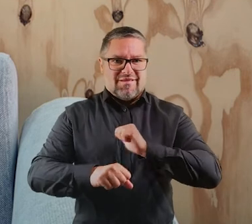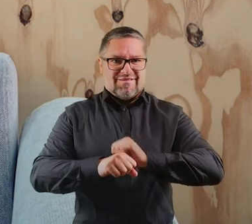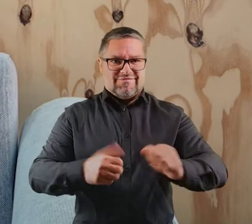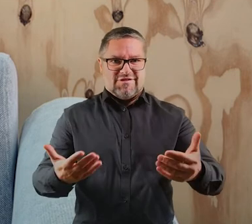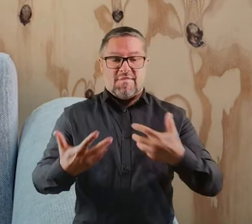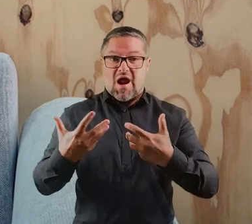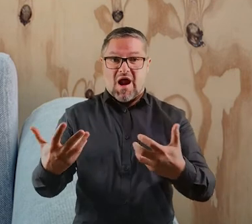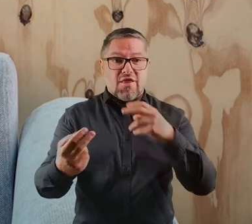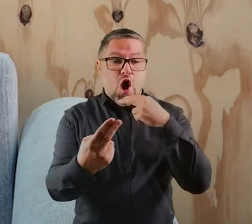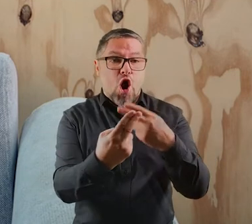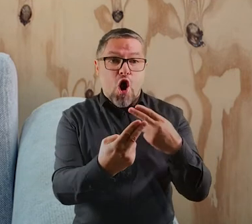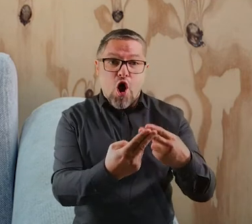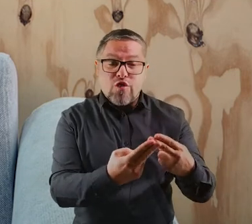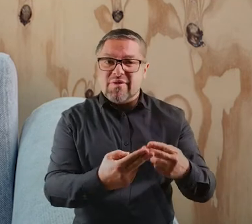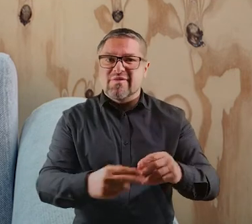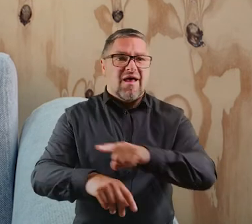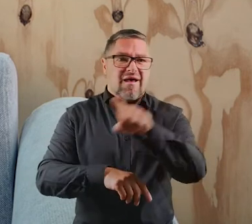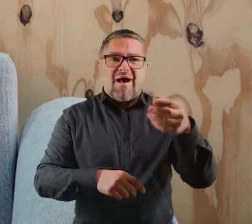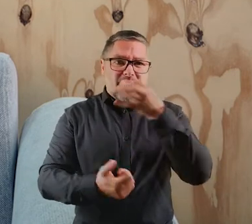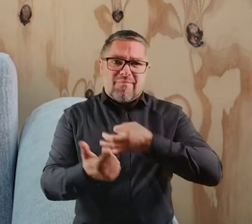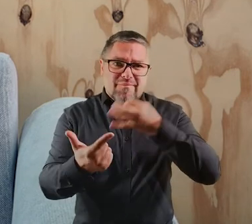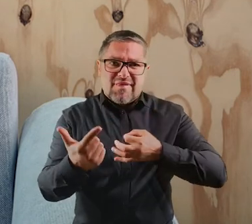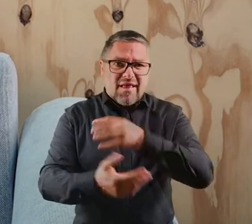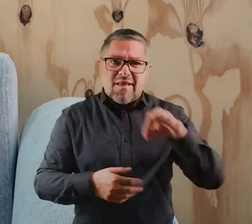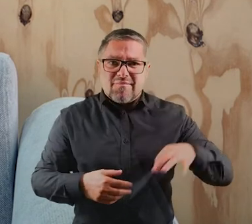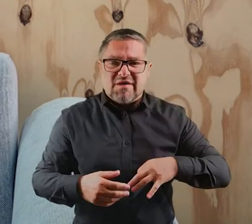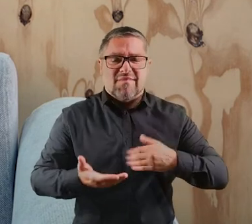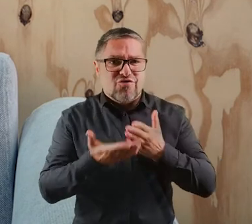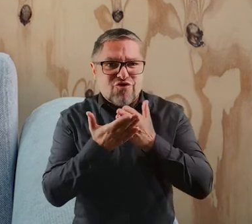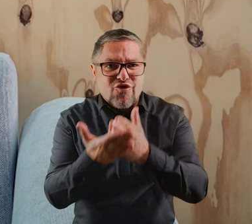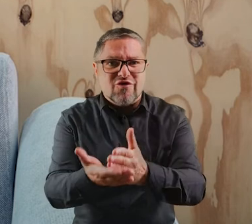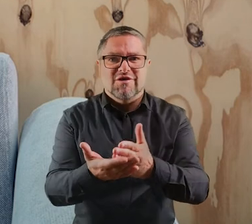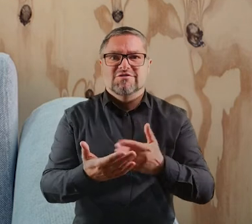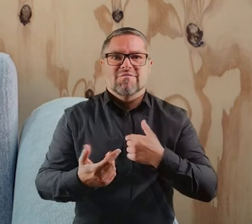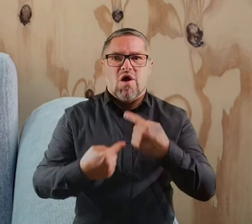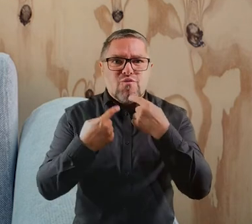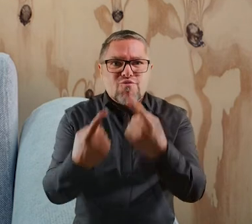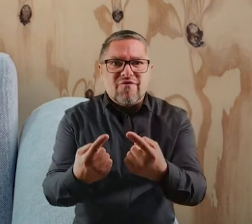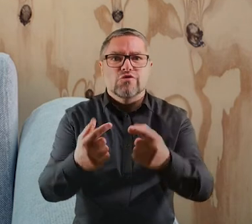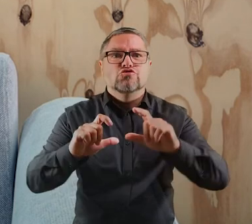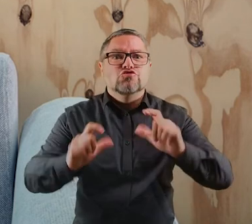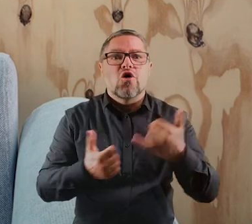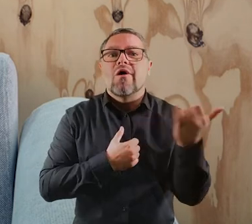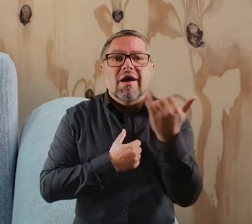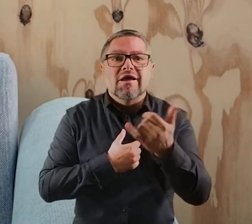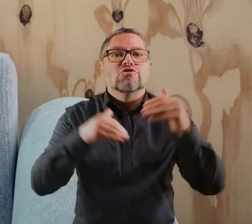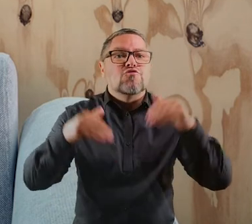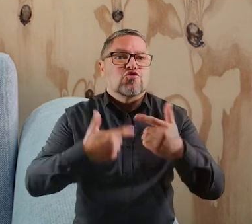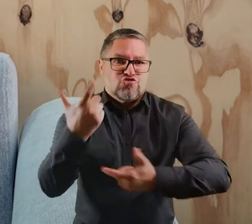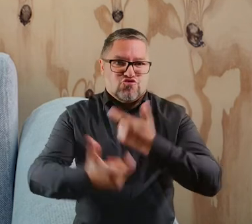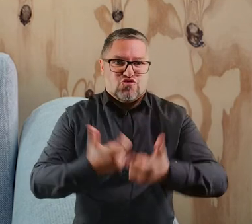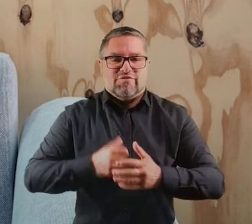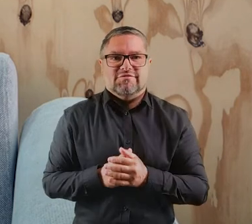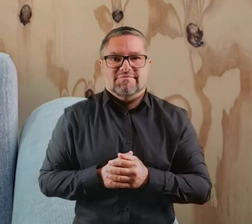to jesteśmy. Chętnie odpowiemy na Państwa pytania, doradzimy i podpowiemy, co